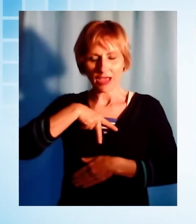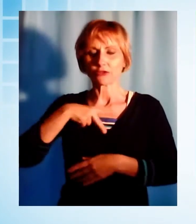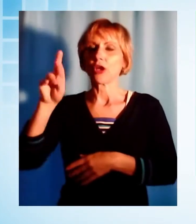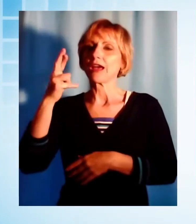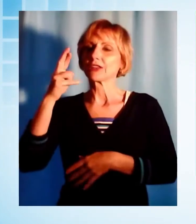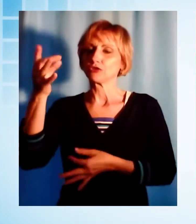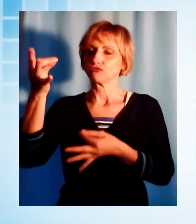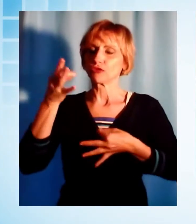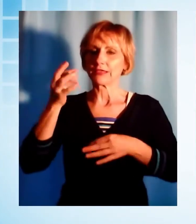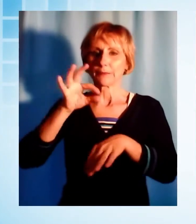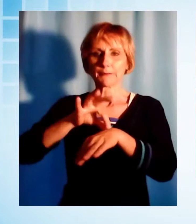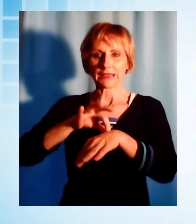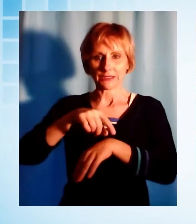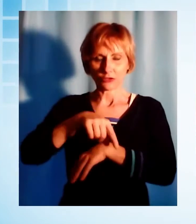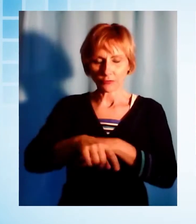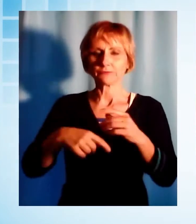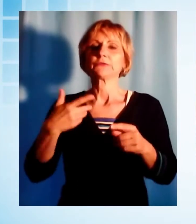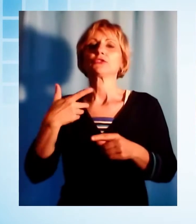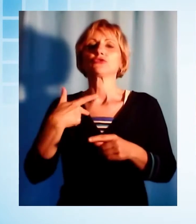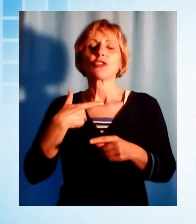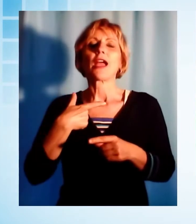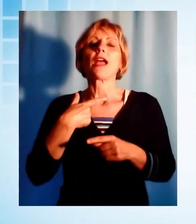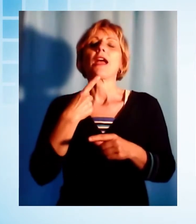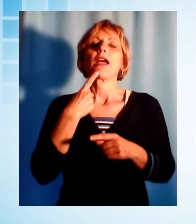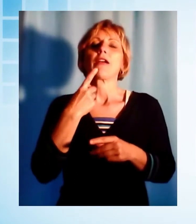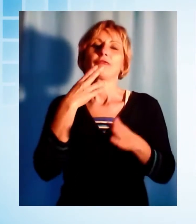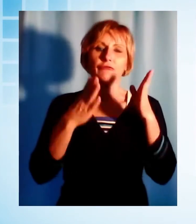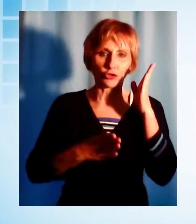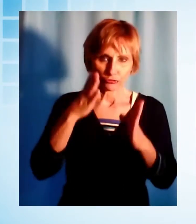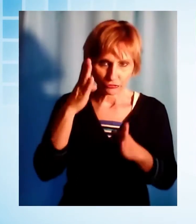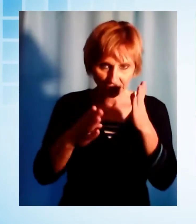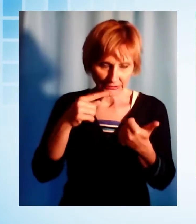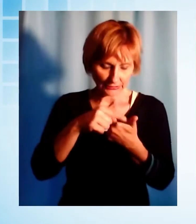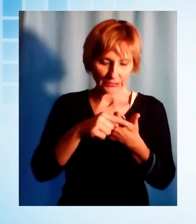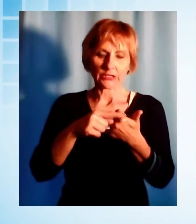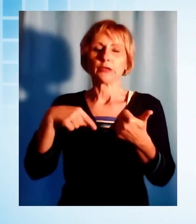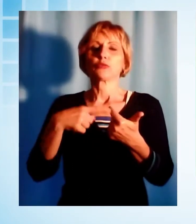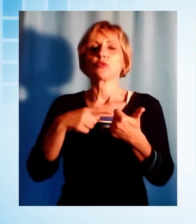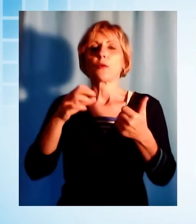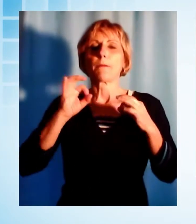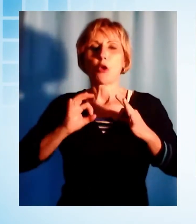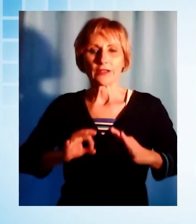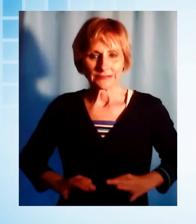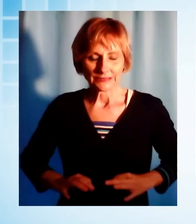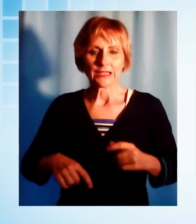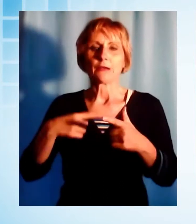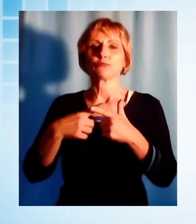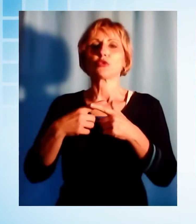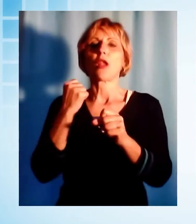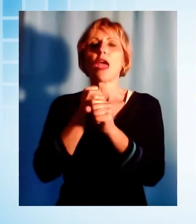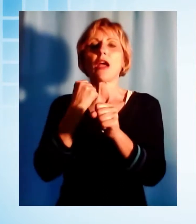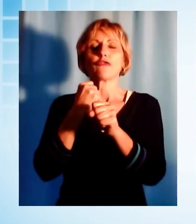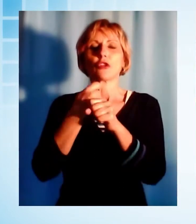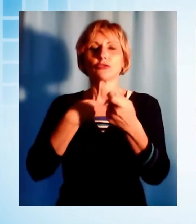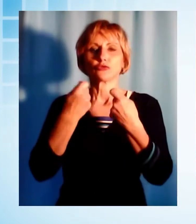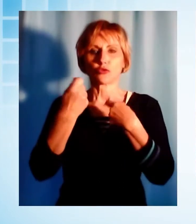test gratuiti, sono gli agenti della Polizia Municipale e della Polizia Provinciale, chi lavora negli esercizi commerciali e grandi strutture di